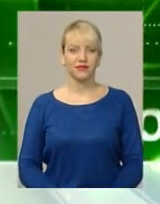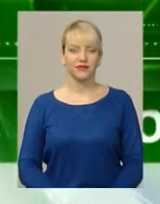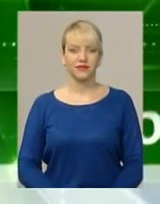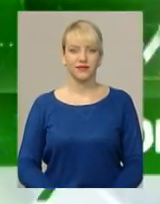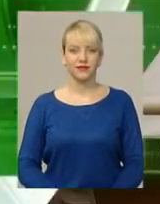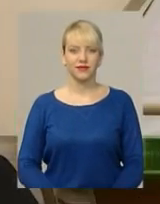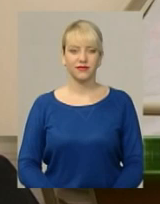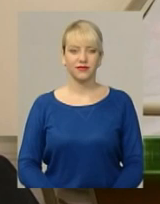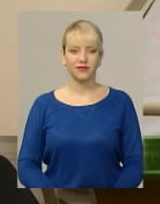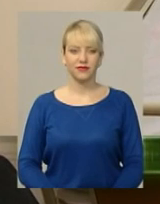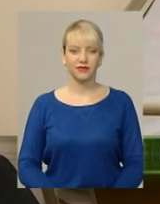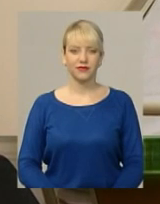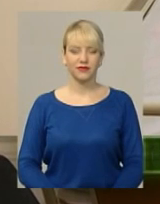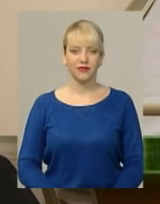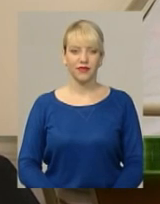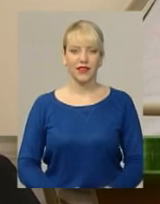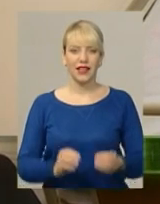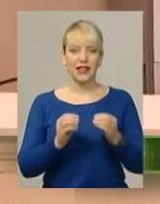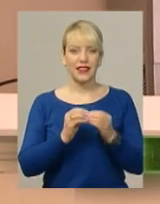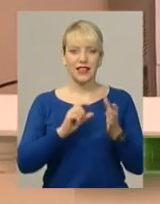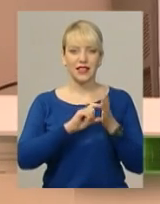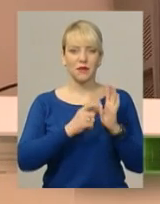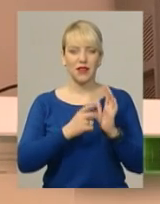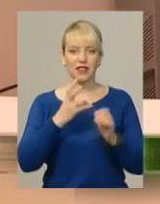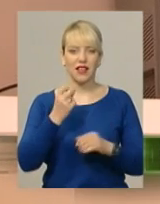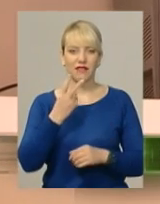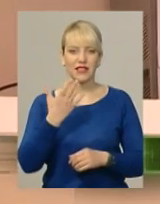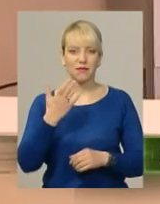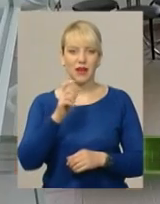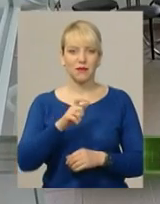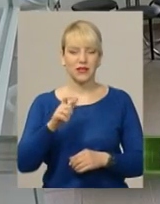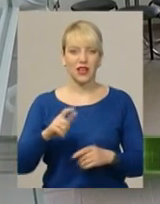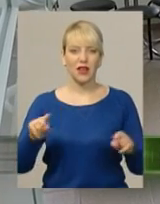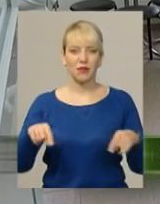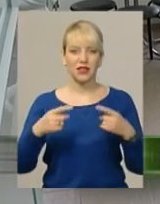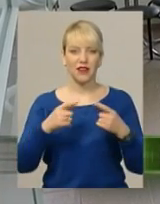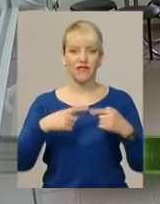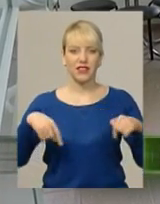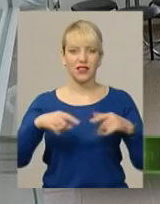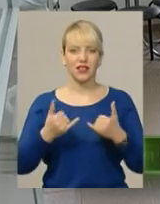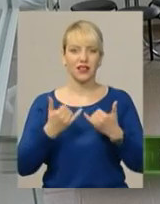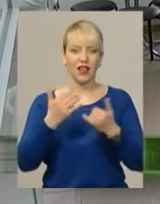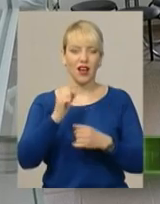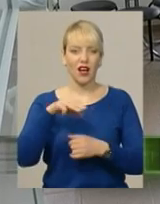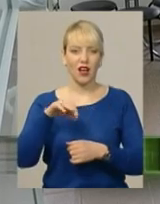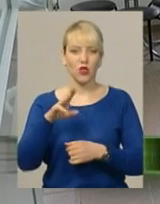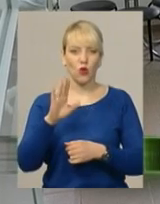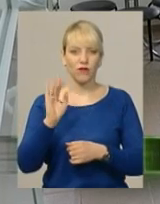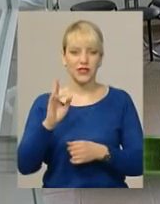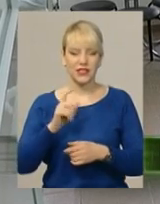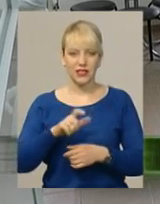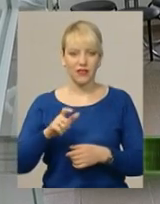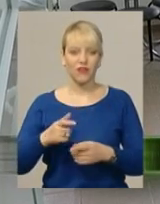Музика Десять палат на 25 пацієнтів. Реабілітаційне відділення для АТОвців відкрили в обласному госпіталі